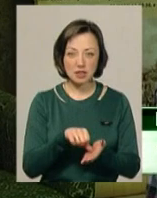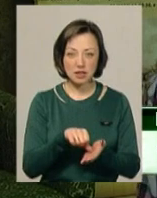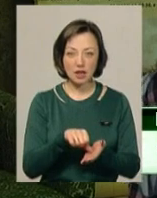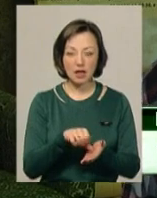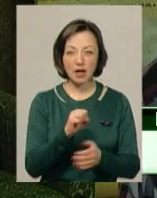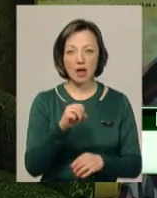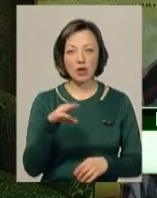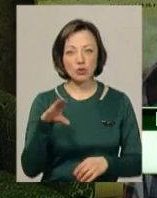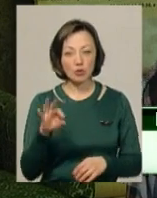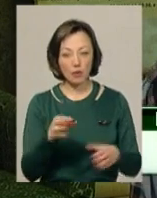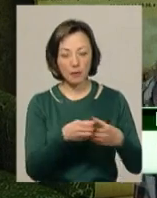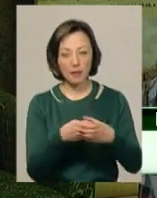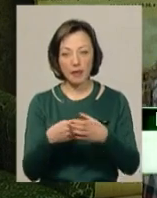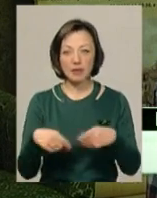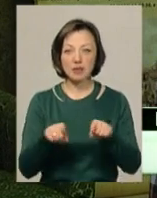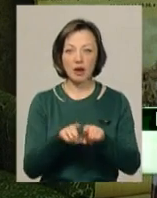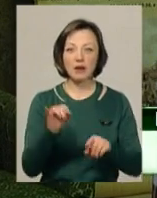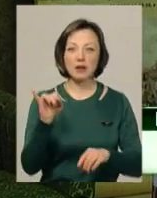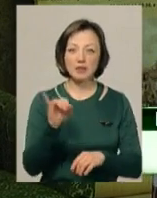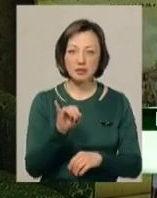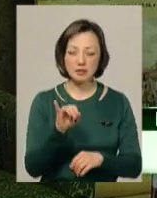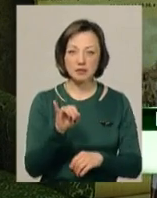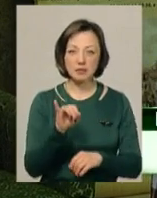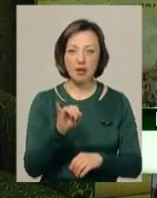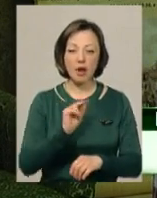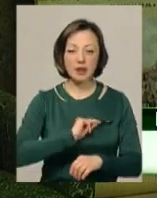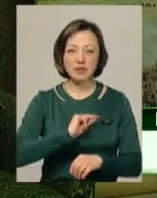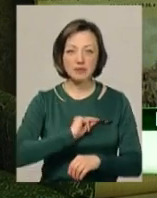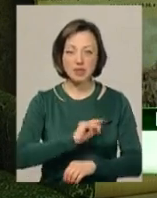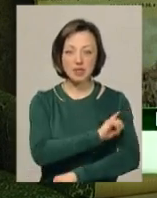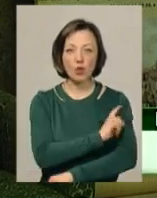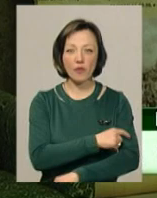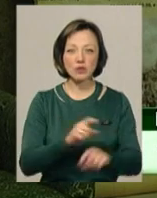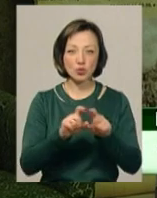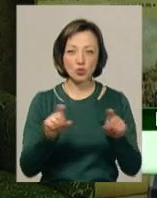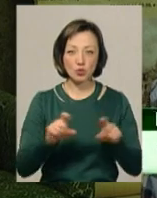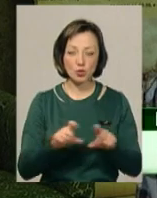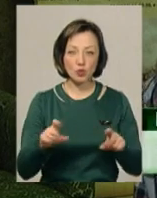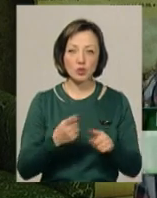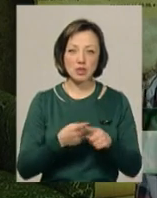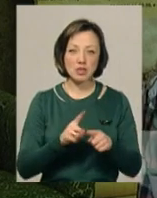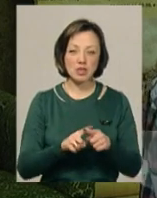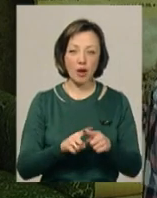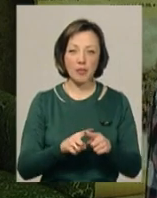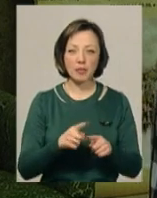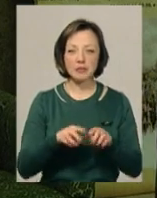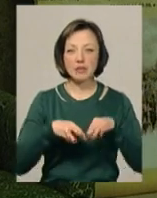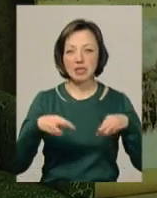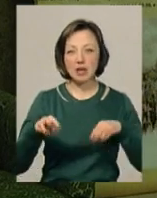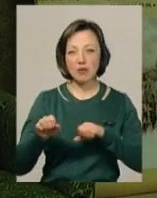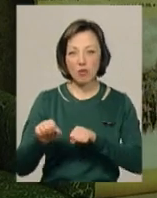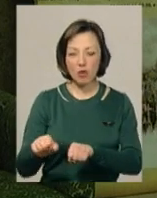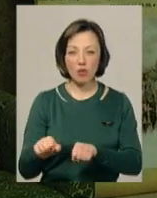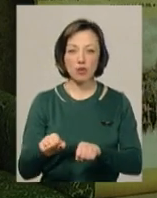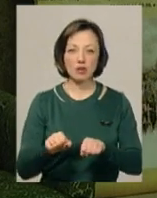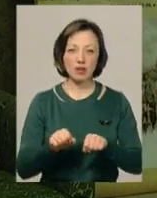антитересторічної операції, так і силові структури, тобто Міністерство оборони